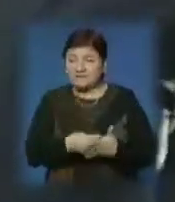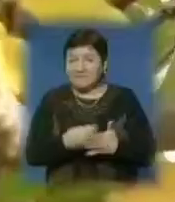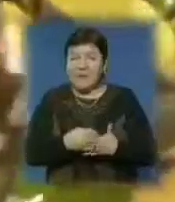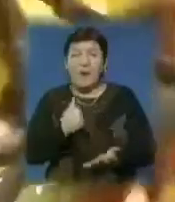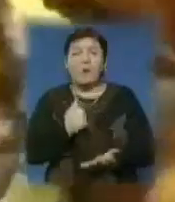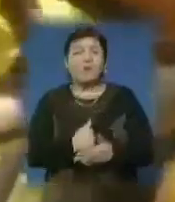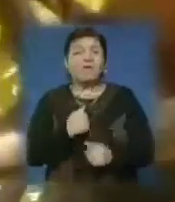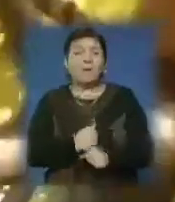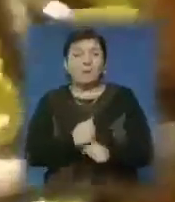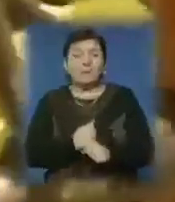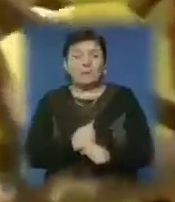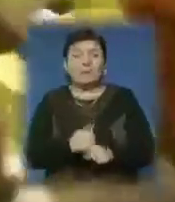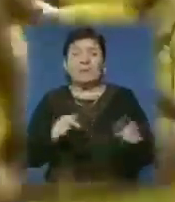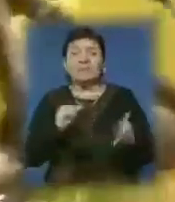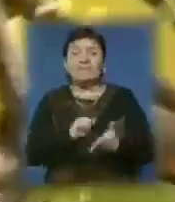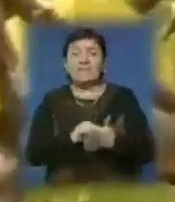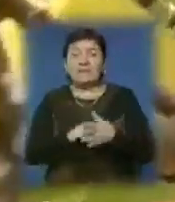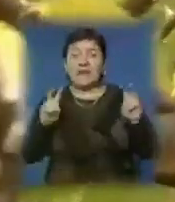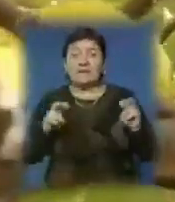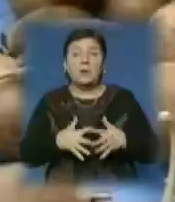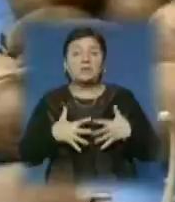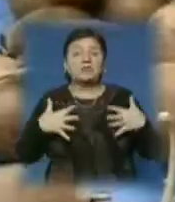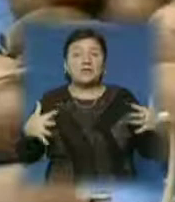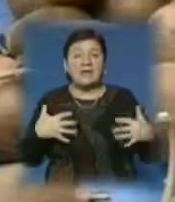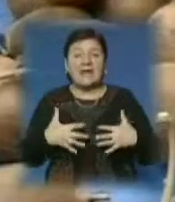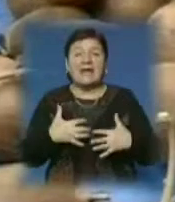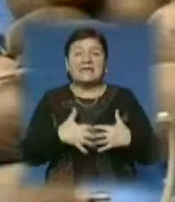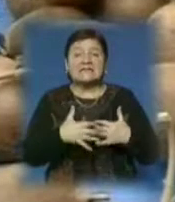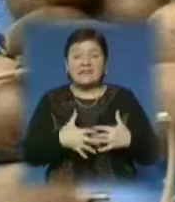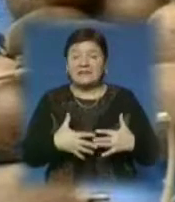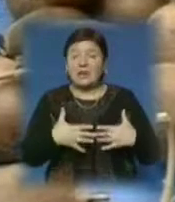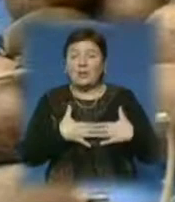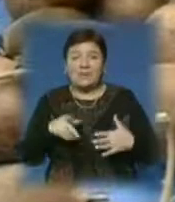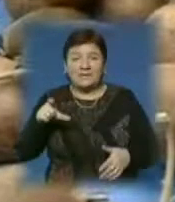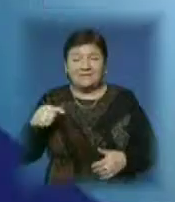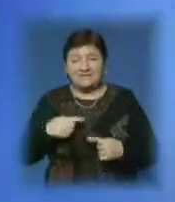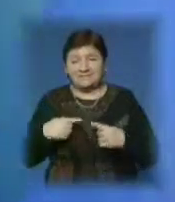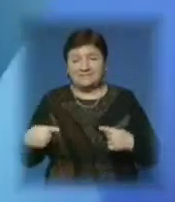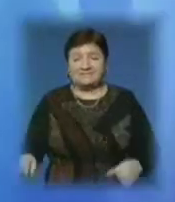головна робота – над сертифікацією сорту та поширення його серед любителів екзотичних фруктів та ягід.